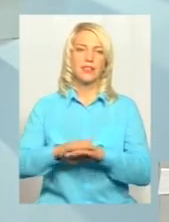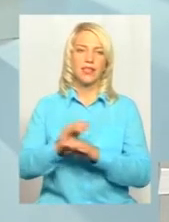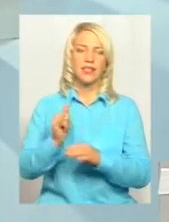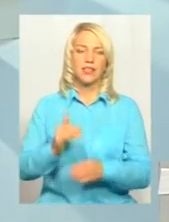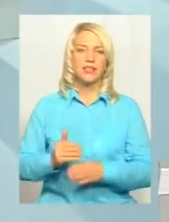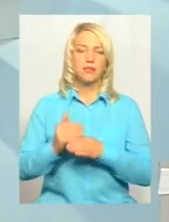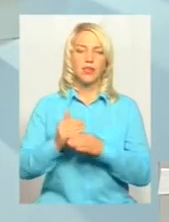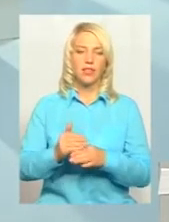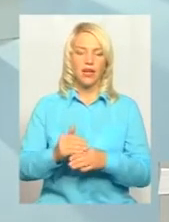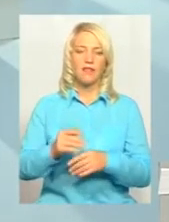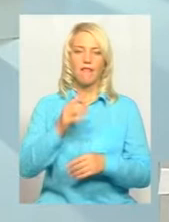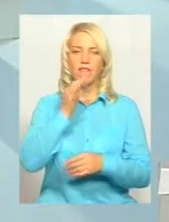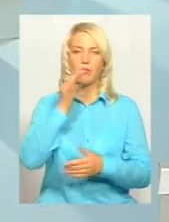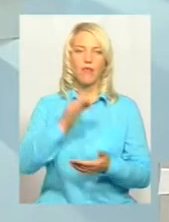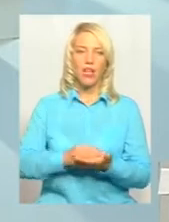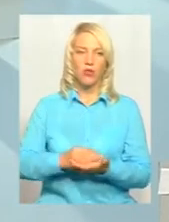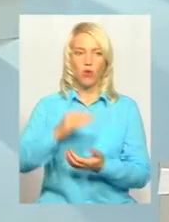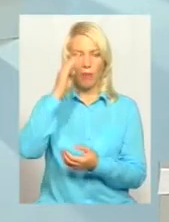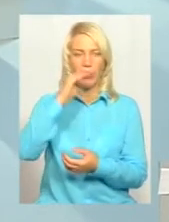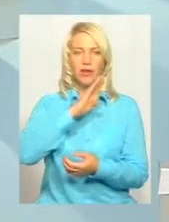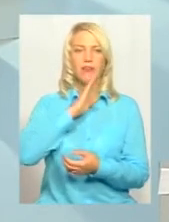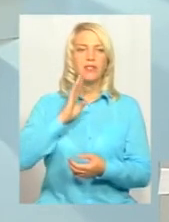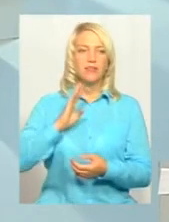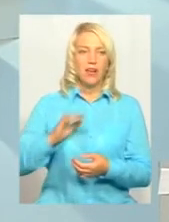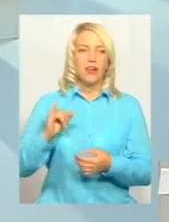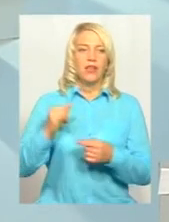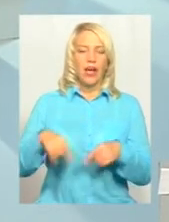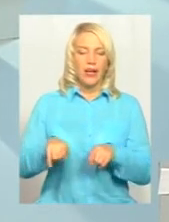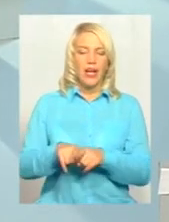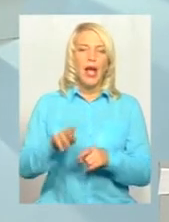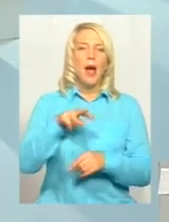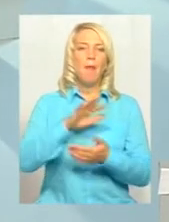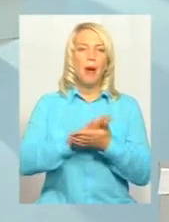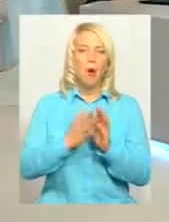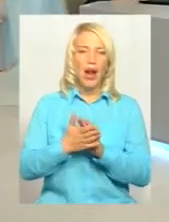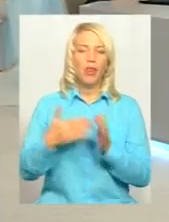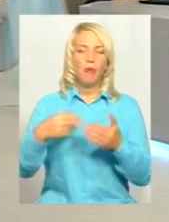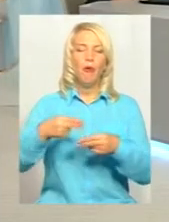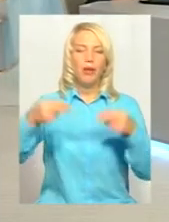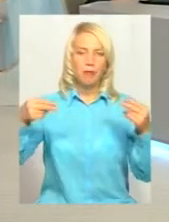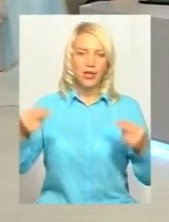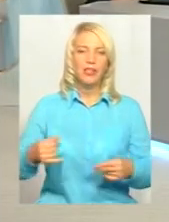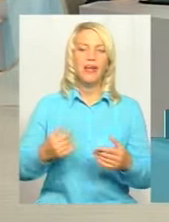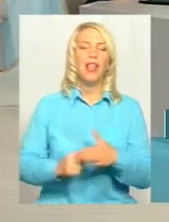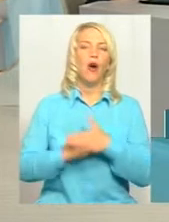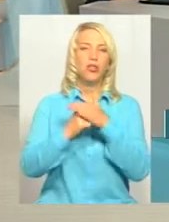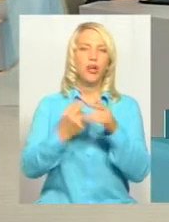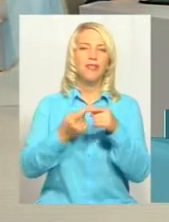відповідальності батьківства, відповідального батьківства. Такий меморандум підписаний і на основі цього меморандуму